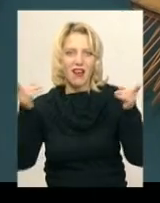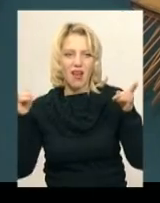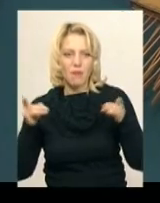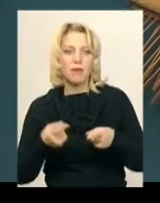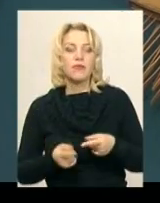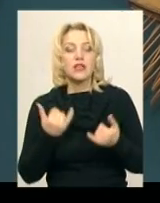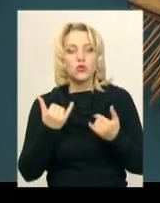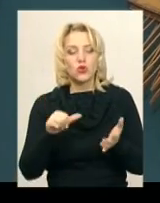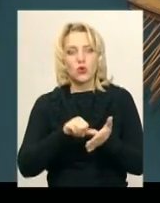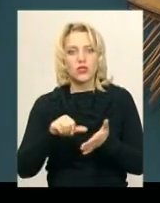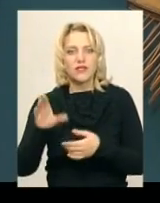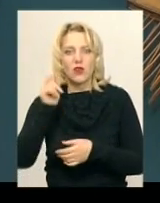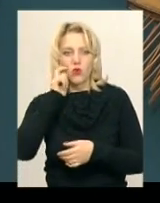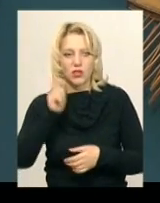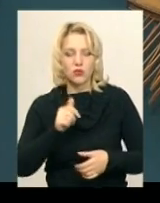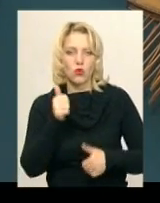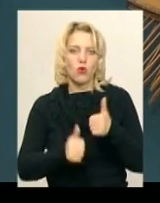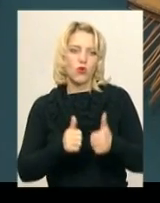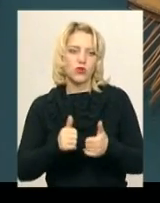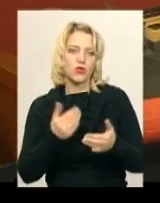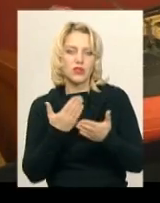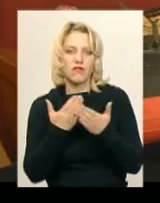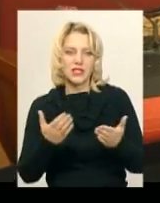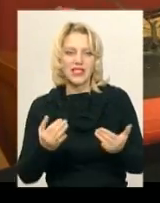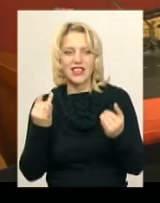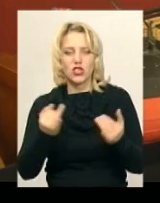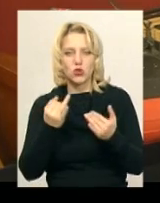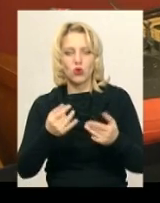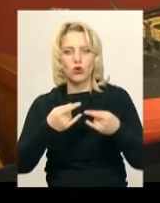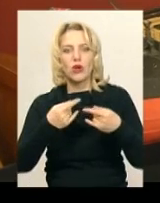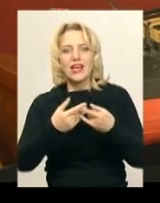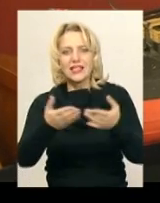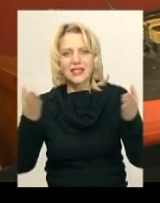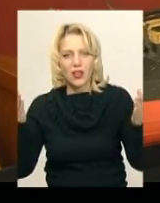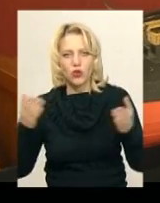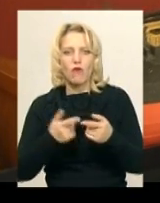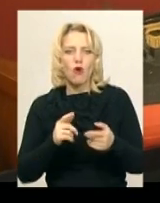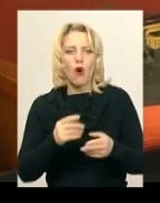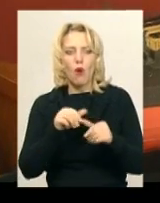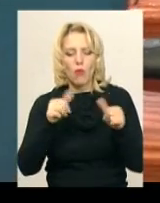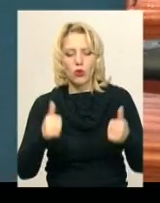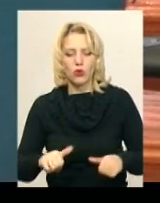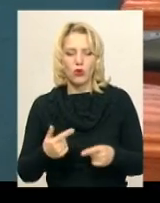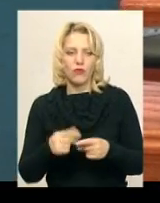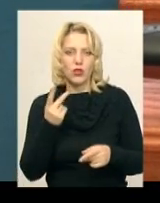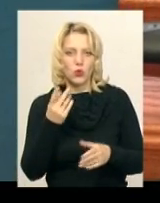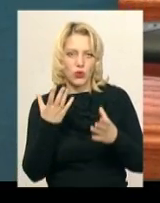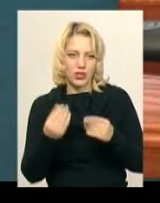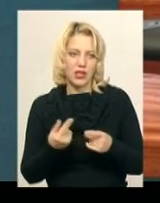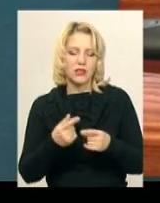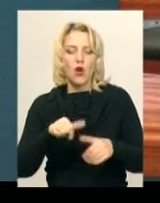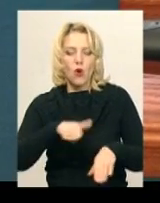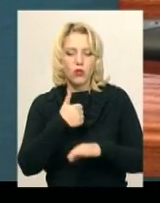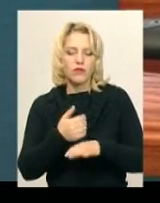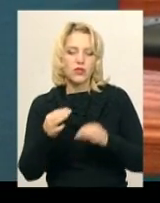Сьогодні в учасників всеукраїнського конкурсу-виставки з історико-стендового моделювання другий день змагань. Головний суддя Юрій Гаркавенко каже, сьогодні